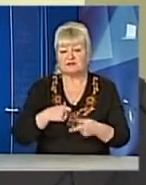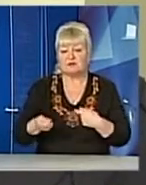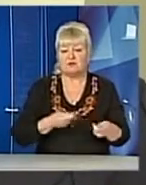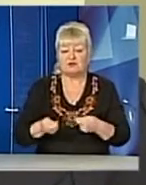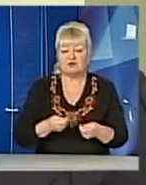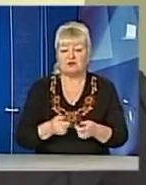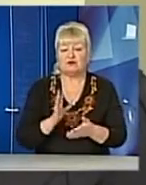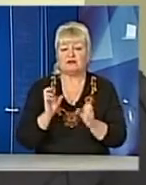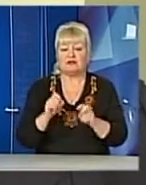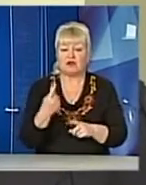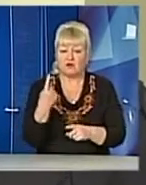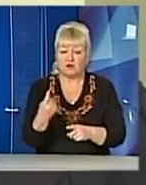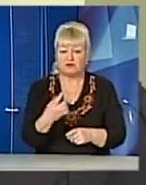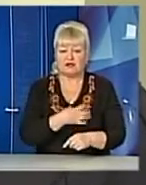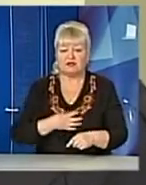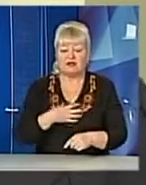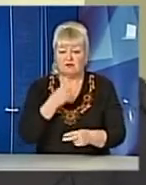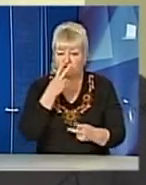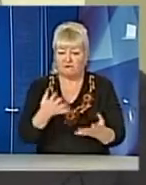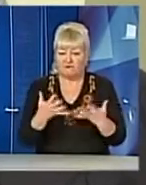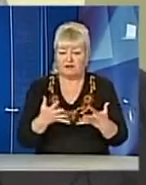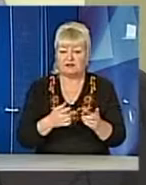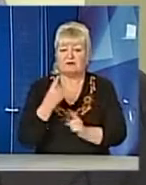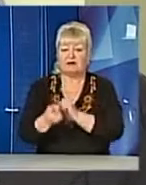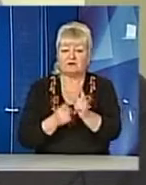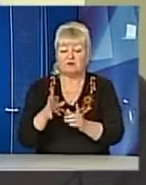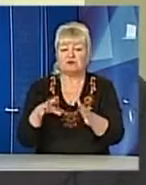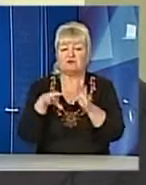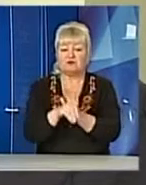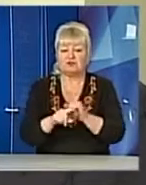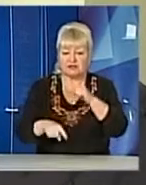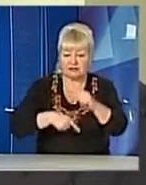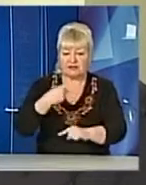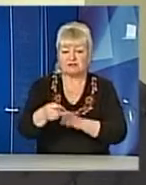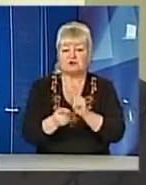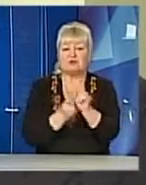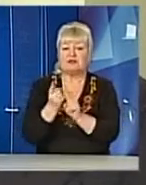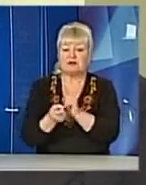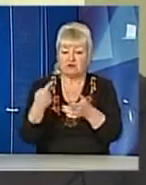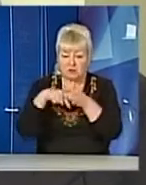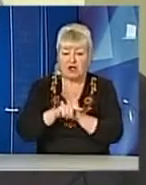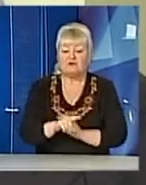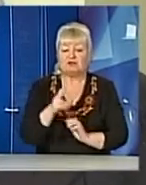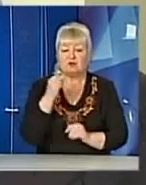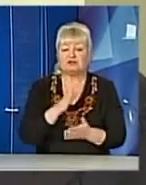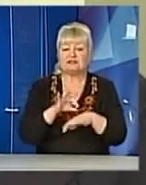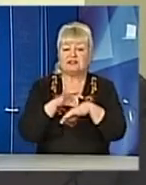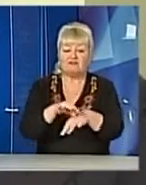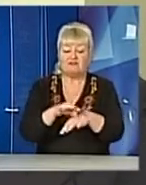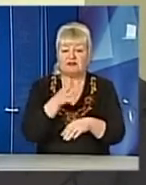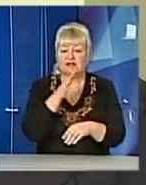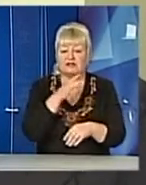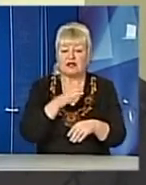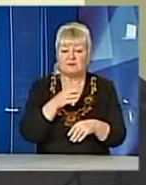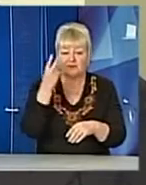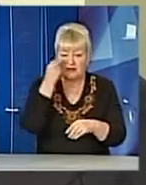як одна з ключових видимих реформ, вона включатиме в себе наступні реформи, в тому числі реформи ведення статистики